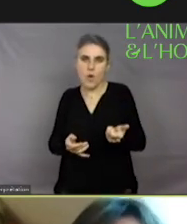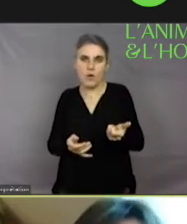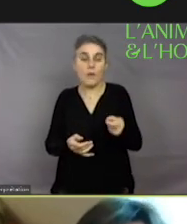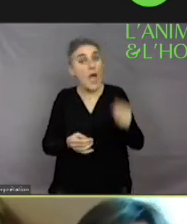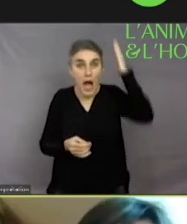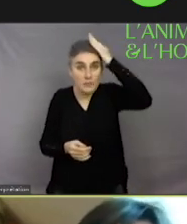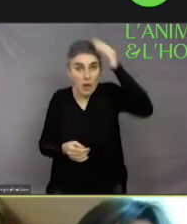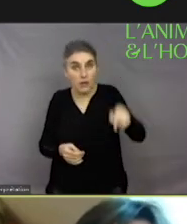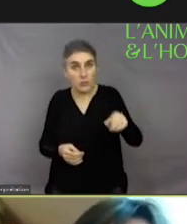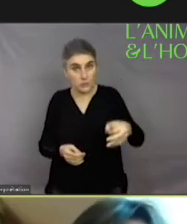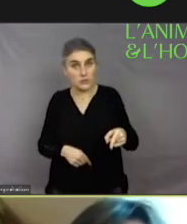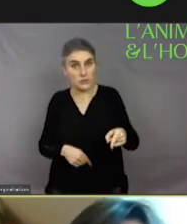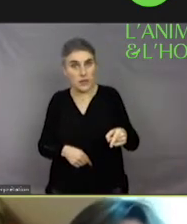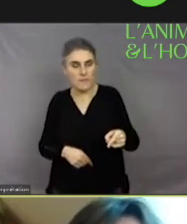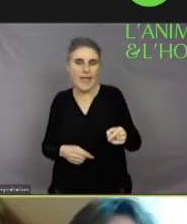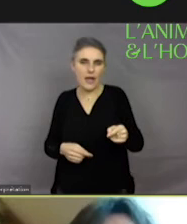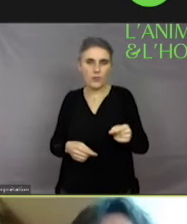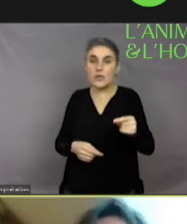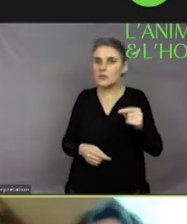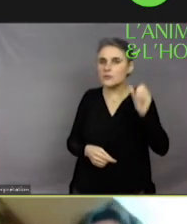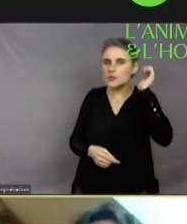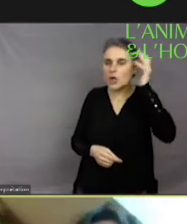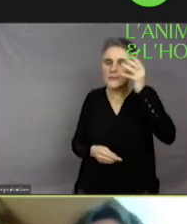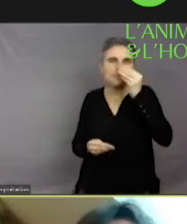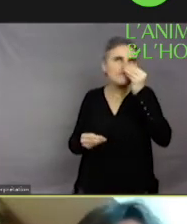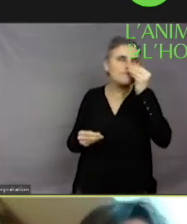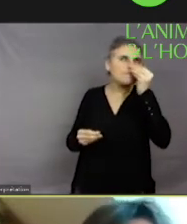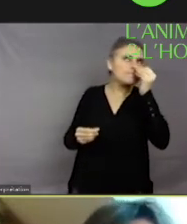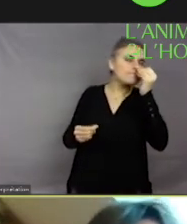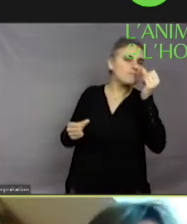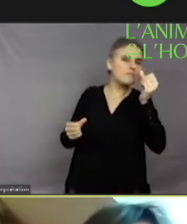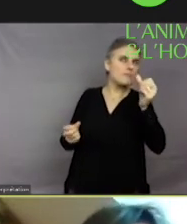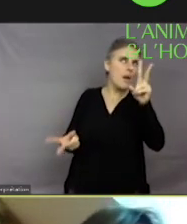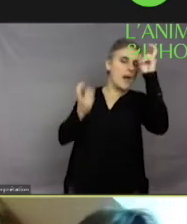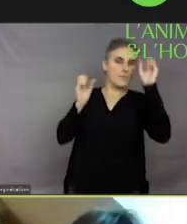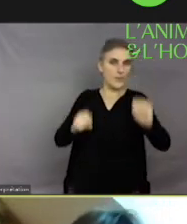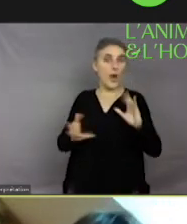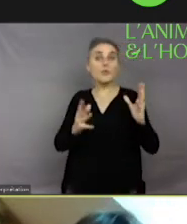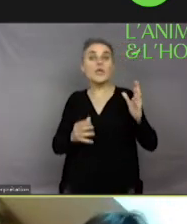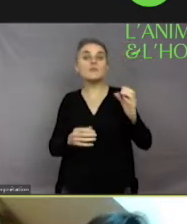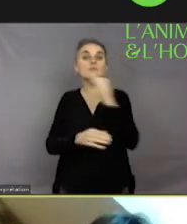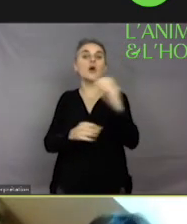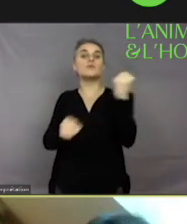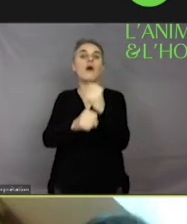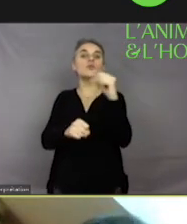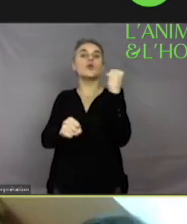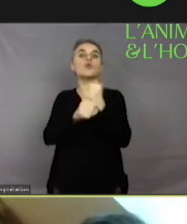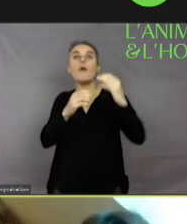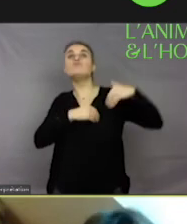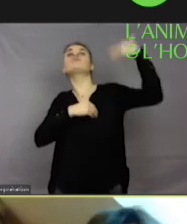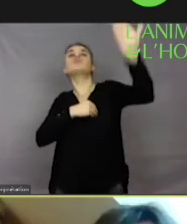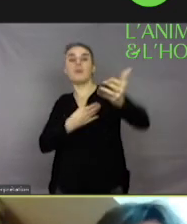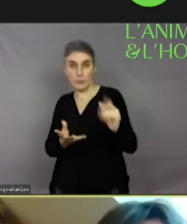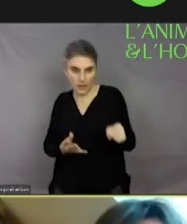animal, mais c'est un animal qui est plutôt sensible. Alors, peut-être que dans un siècle ou deux, on découvrira que la vie intérieure et